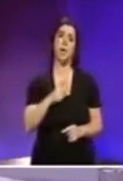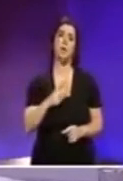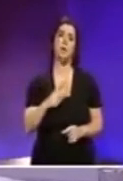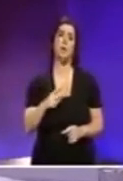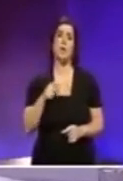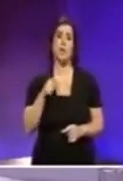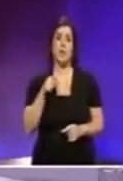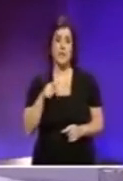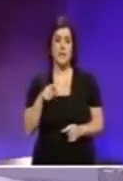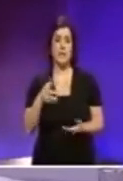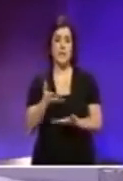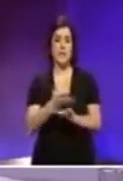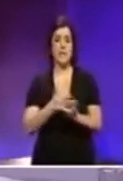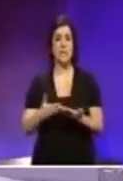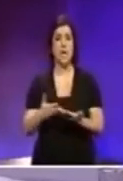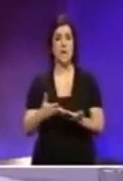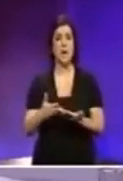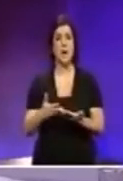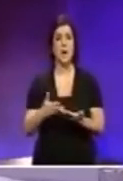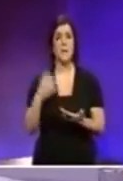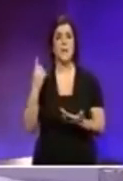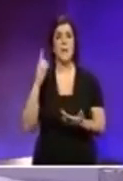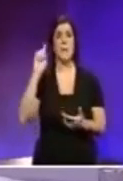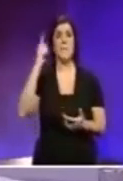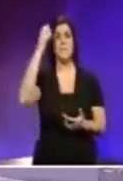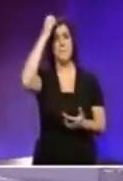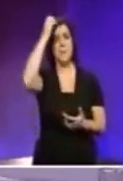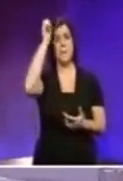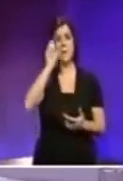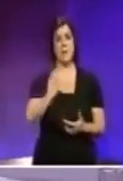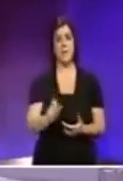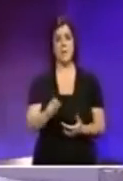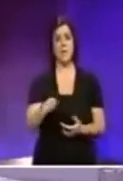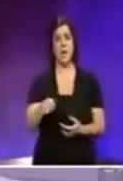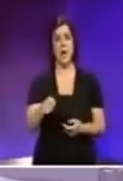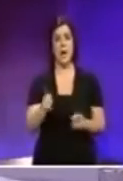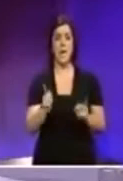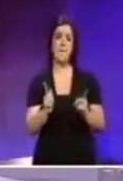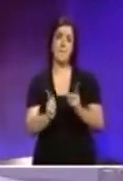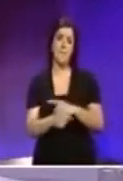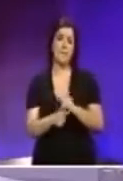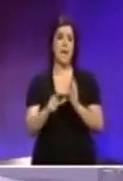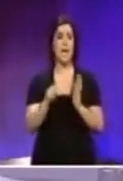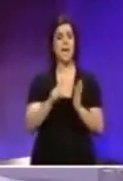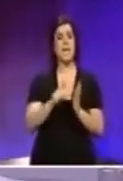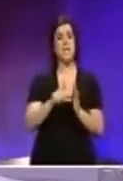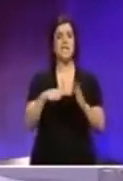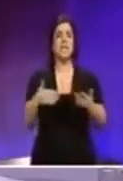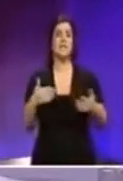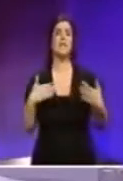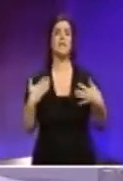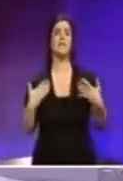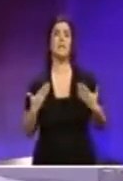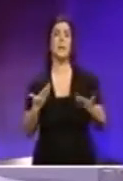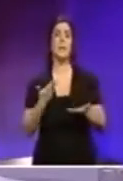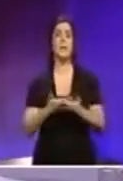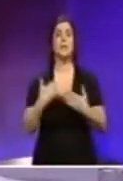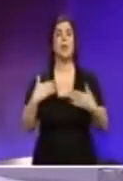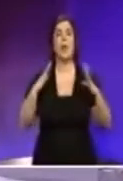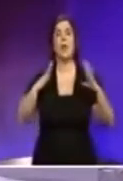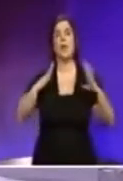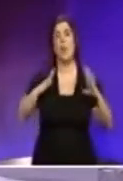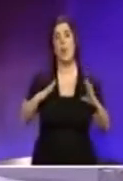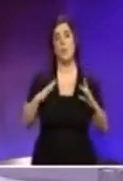-sistema o-scena ta' prim-ministri li jaddattaw il-ligi jiblu il-ligi kif iridu bħix jakkomodaw l-l-membri